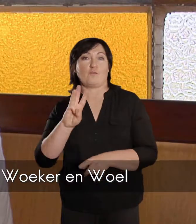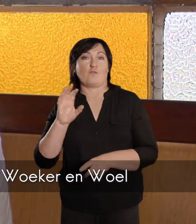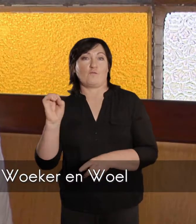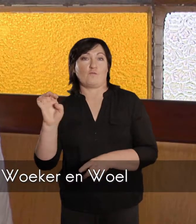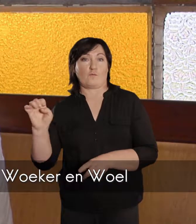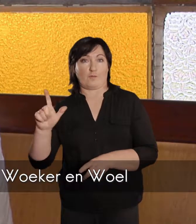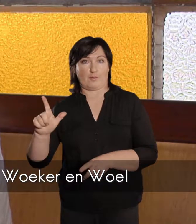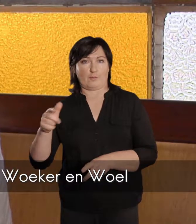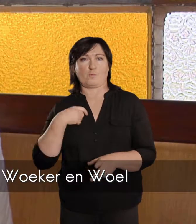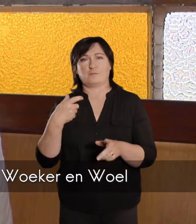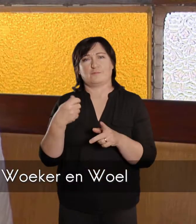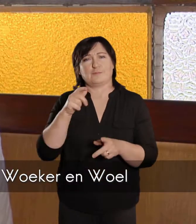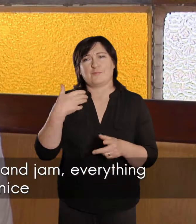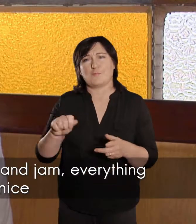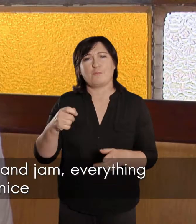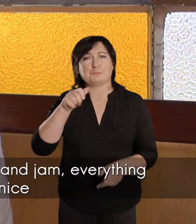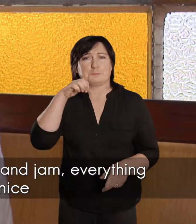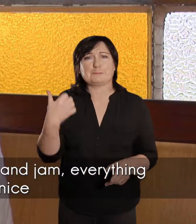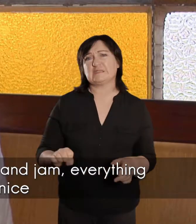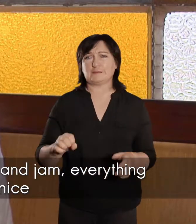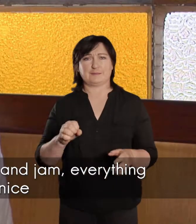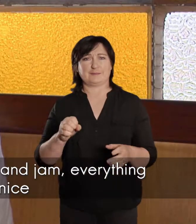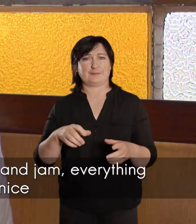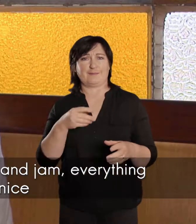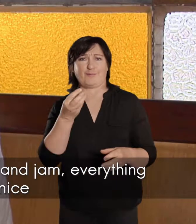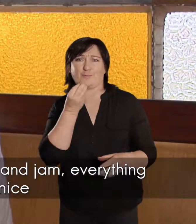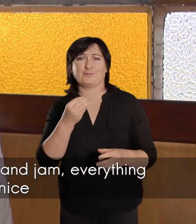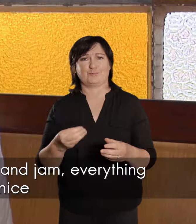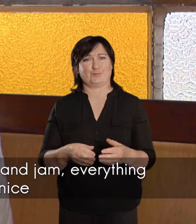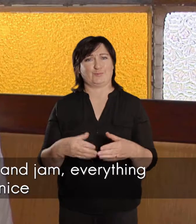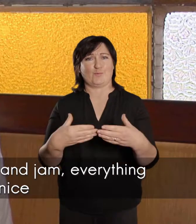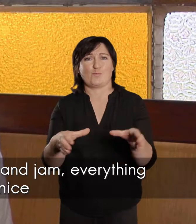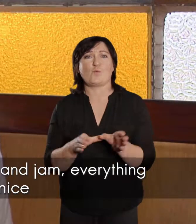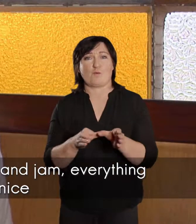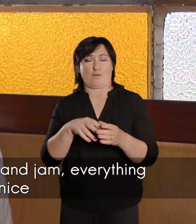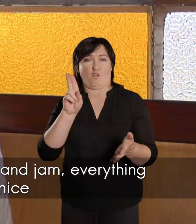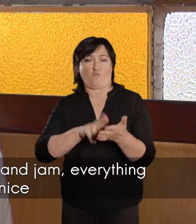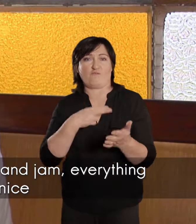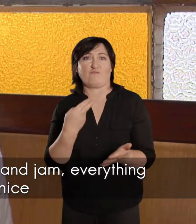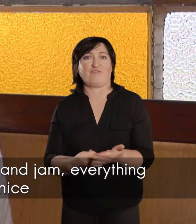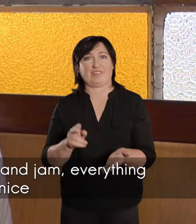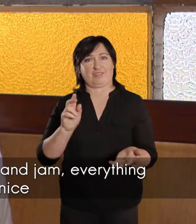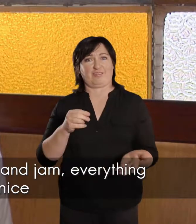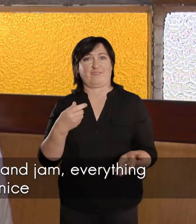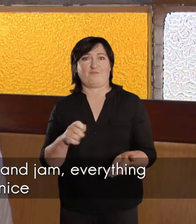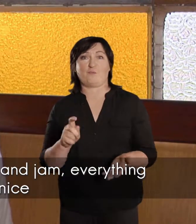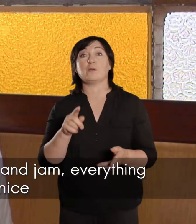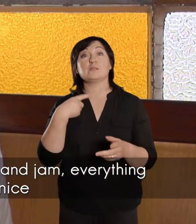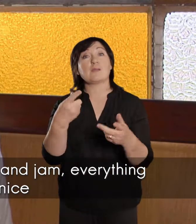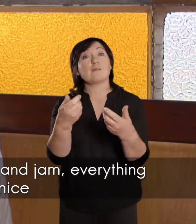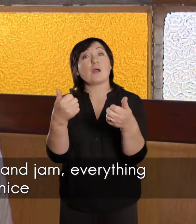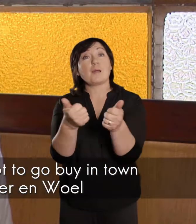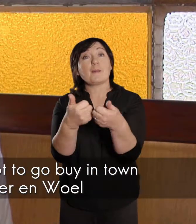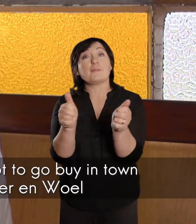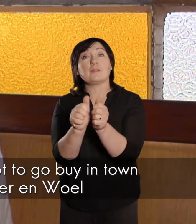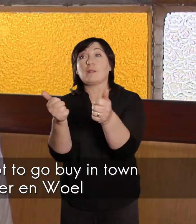was, woeker en woel. Daar had ons nou lekker goed verkoop, koek gepak en, al wat er lekker nie is, ons kon fruit gemaakt,